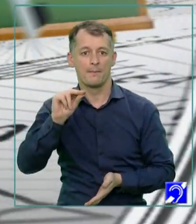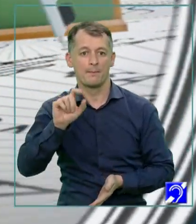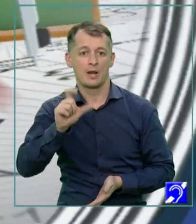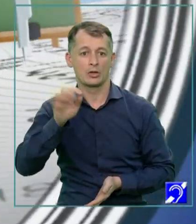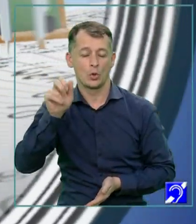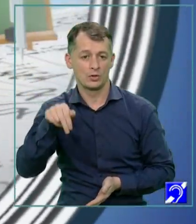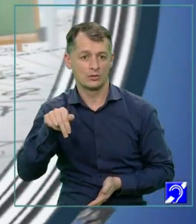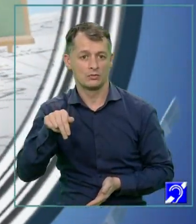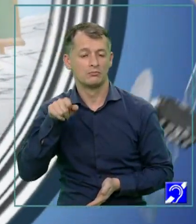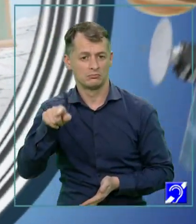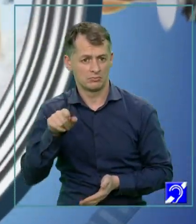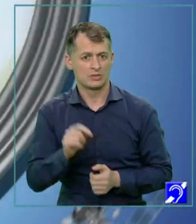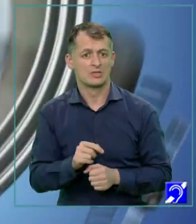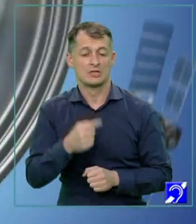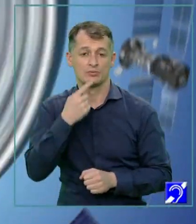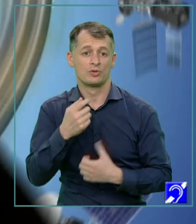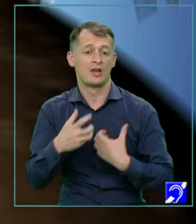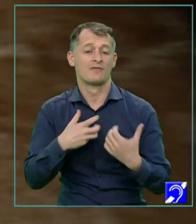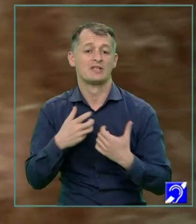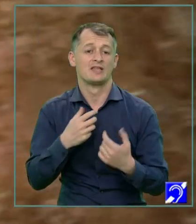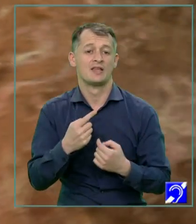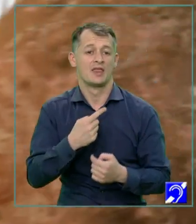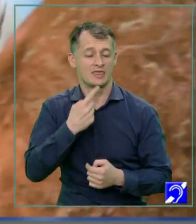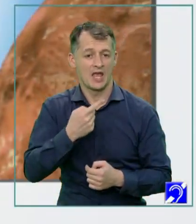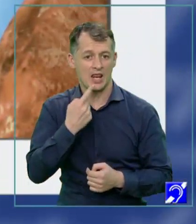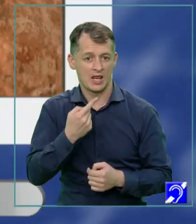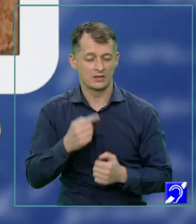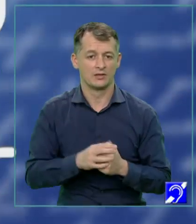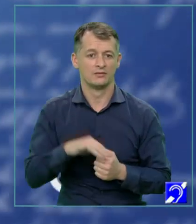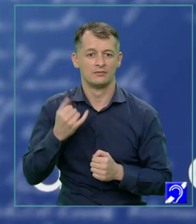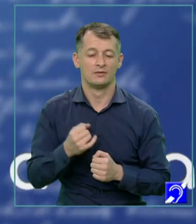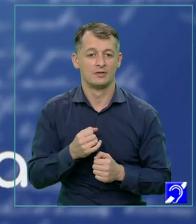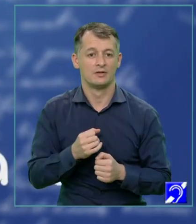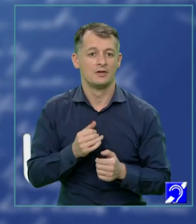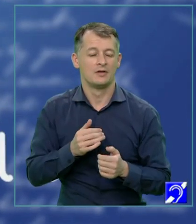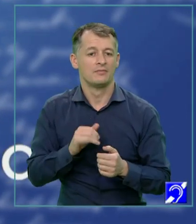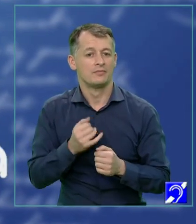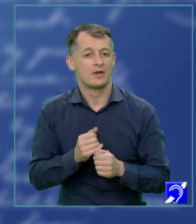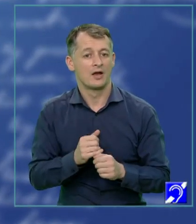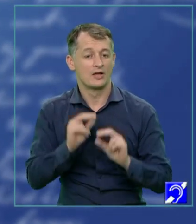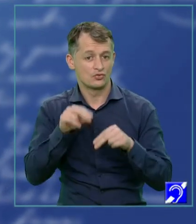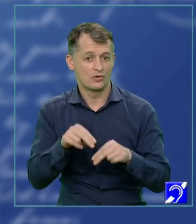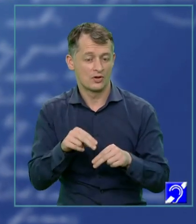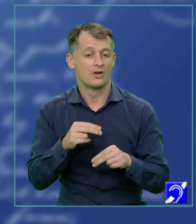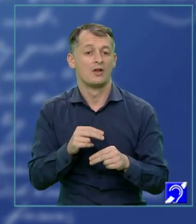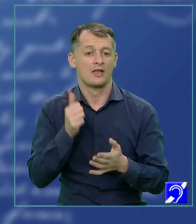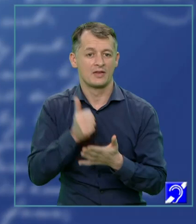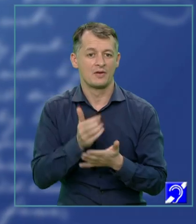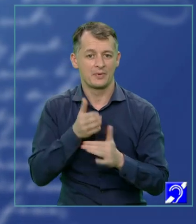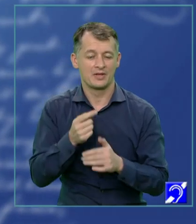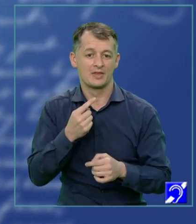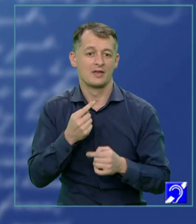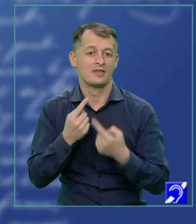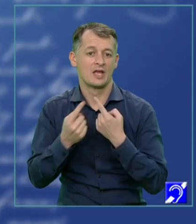lucrări acest termen era asociat cu arta dialectică, sau arta de a ajunge la adevăr prin dialog. Astăzi veți învăța și voi despre